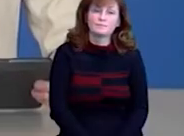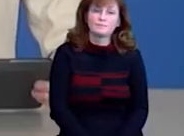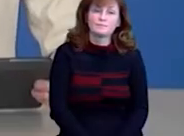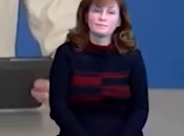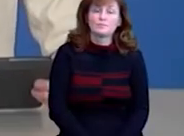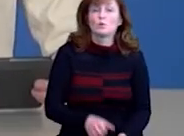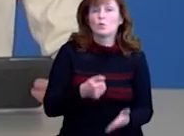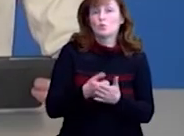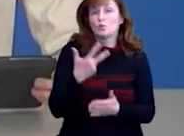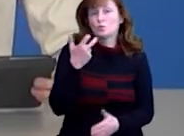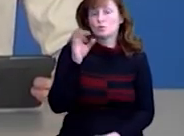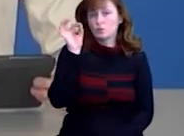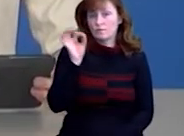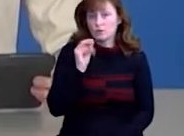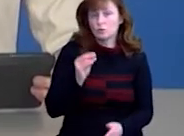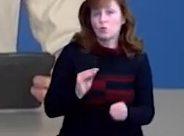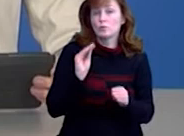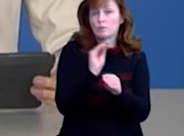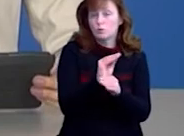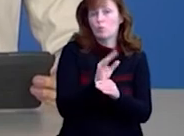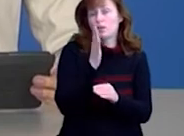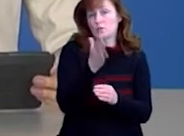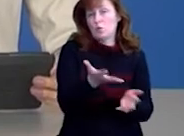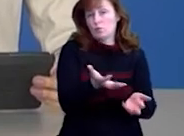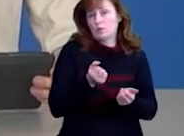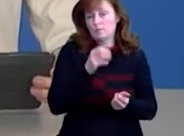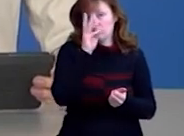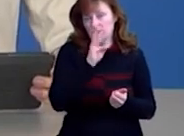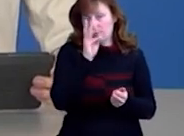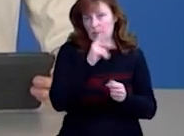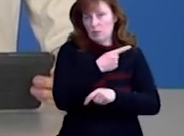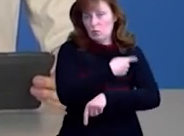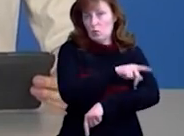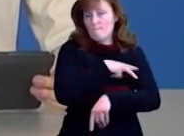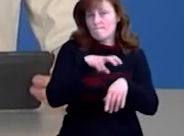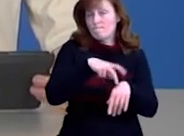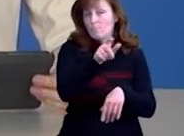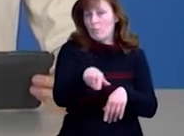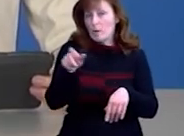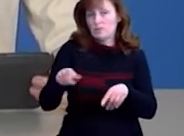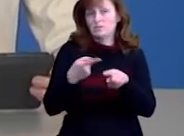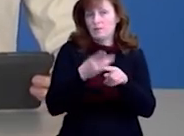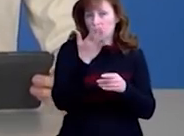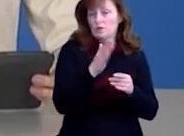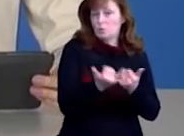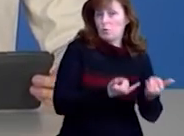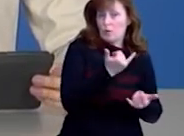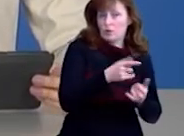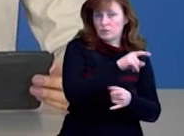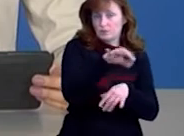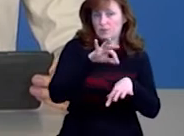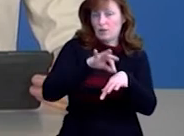До 300% доплати отримуватимуть медики, які контактуватимуть із хворими на коронавірус. Про це сьогодні на брифінгу в